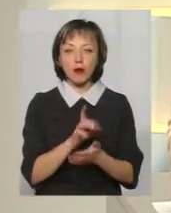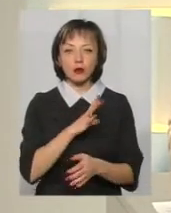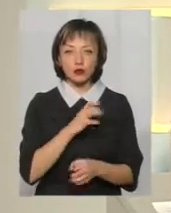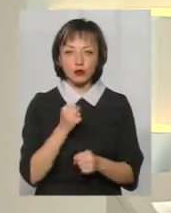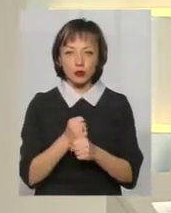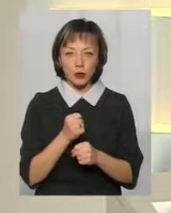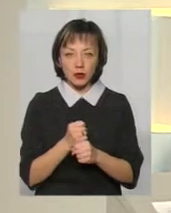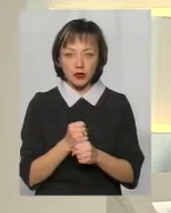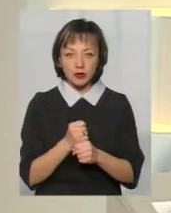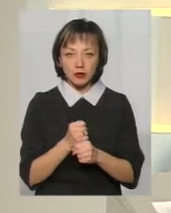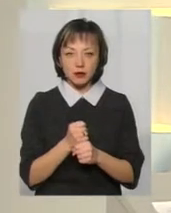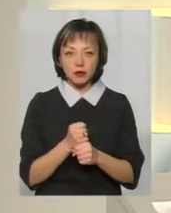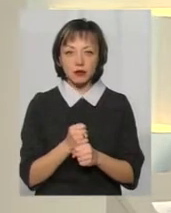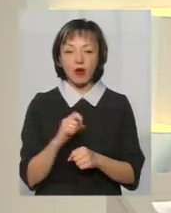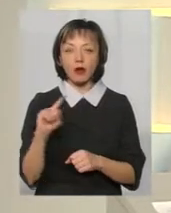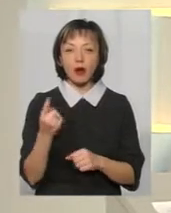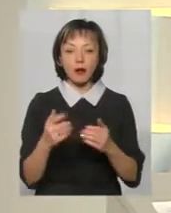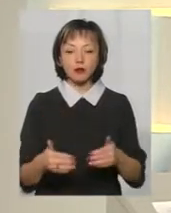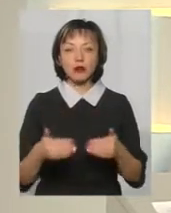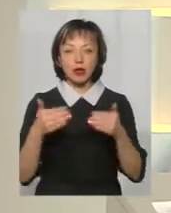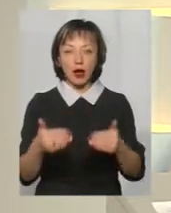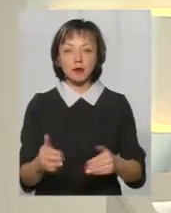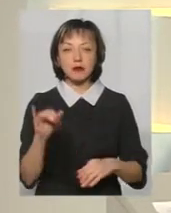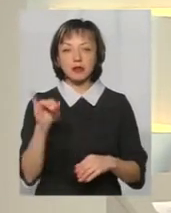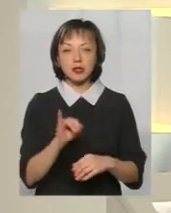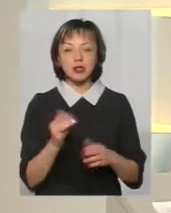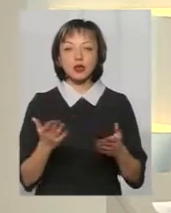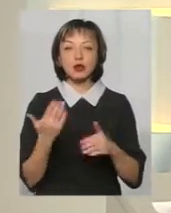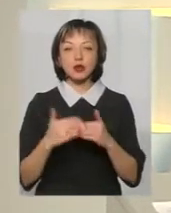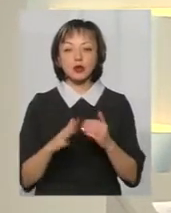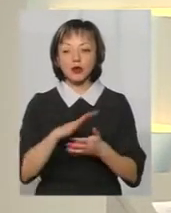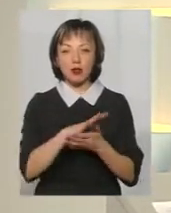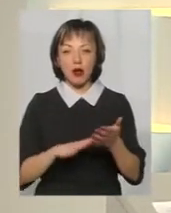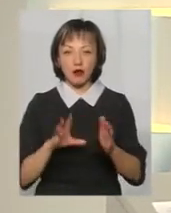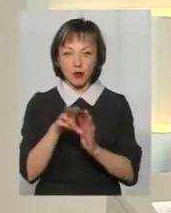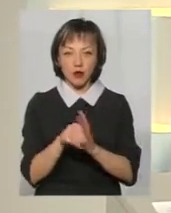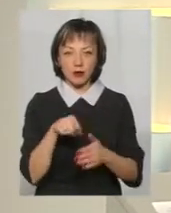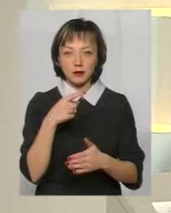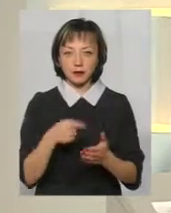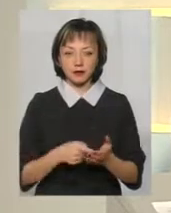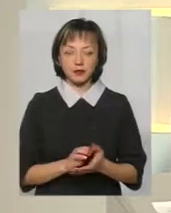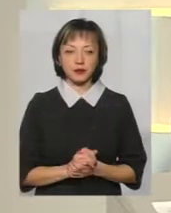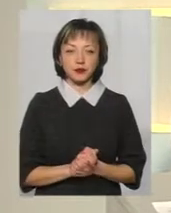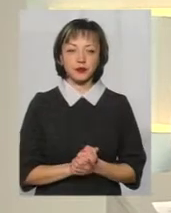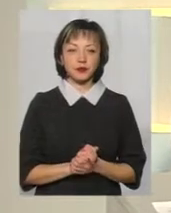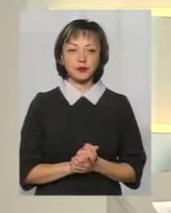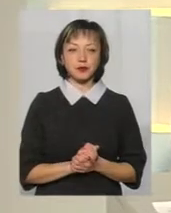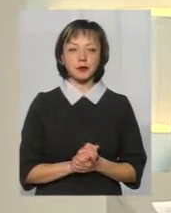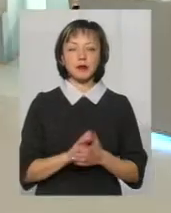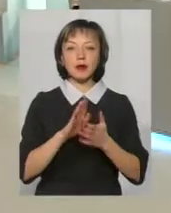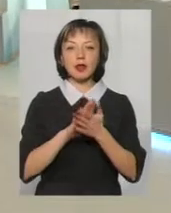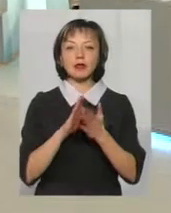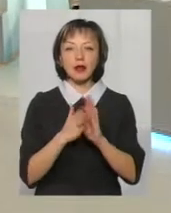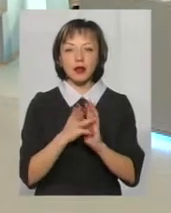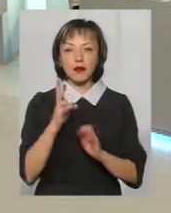зроблені на першому етапі, і які вже будуть впроваджуватися ці сім'єю? Станом на завтра